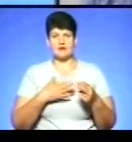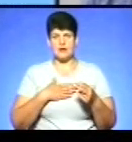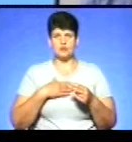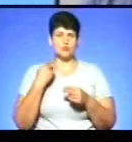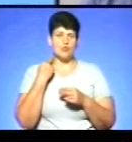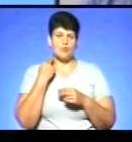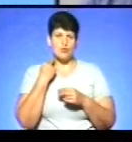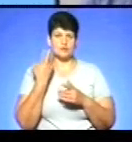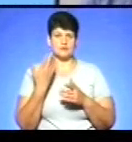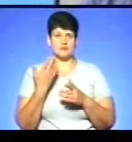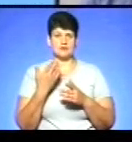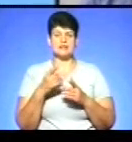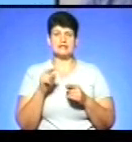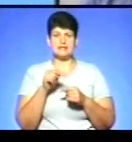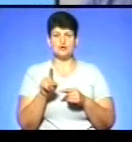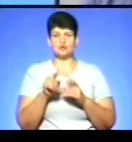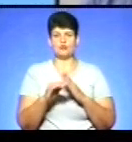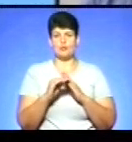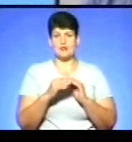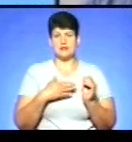нам допомогла Цернопільська міська рада.